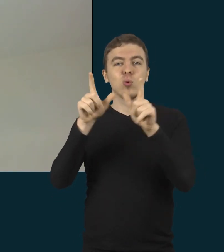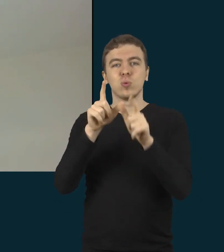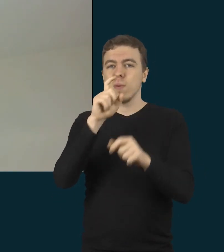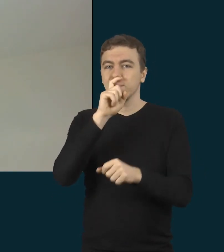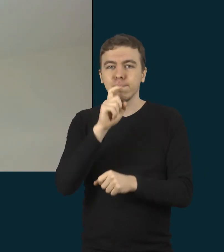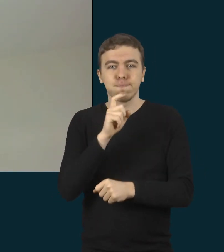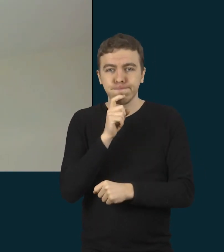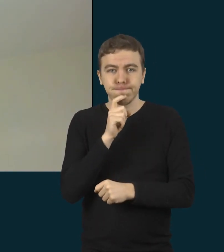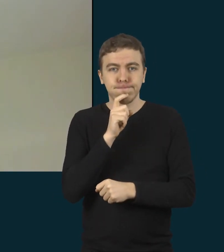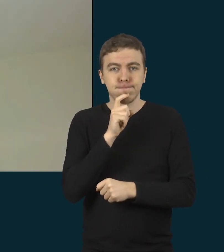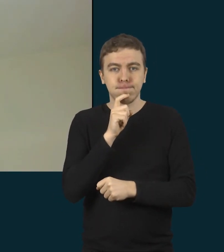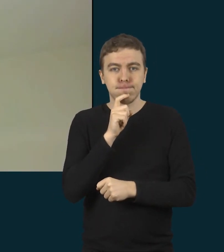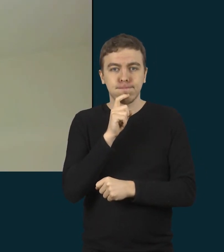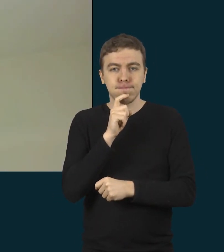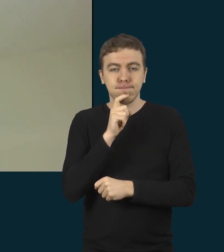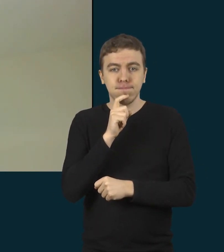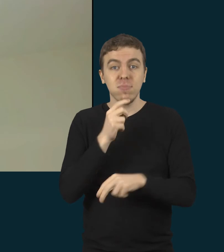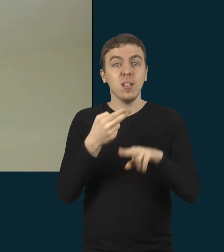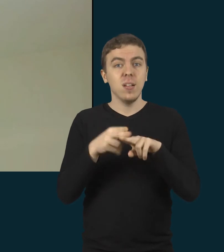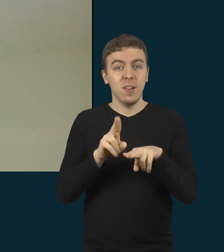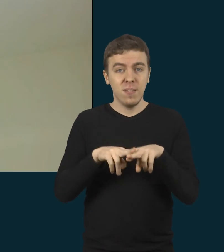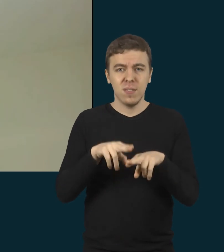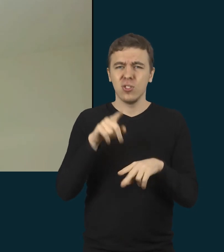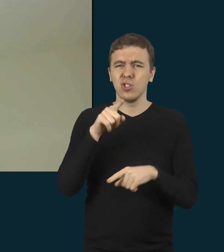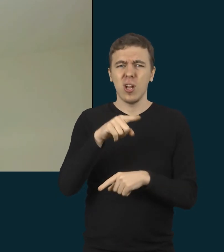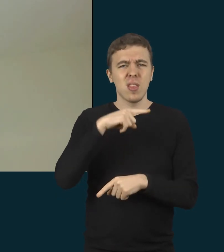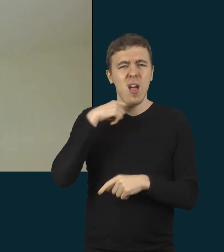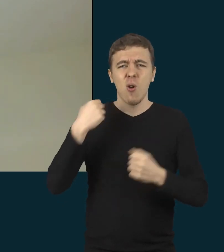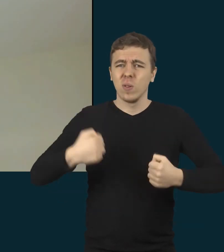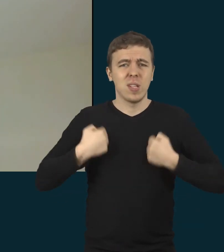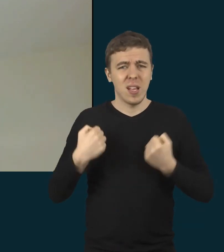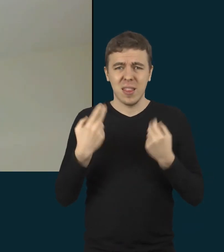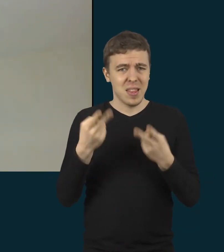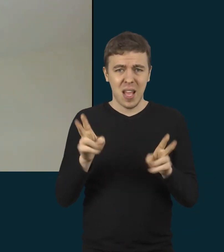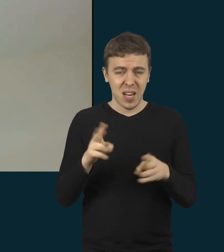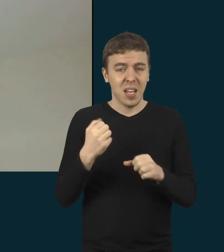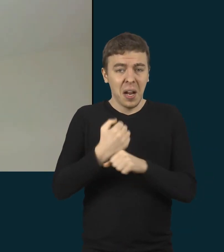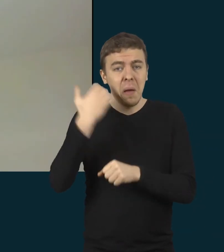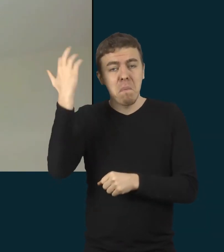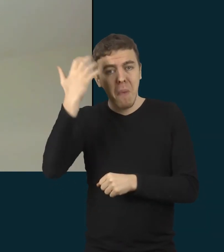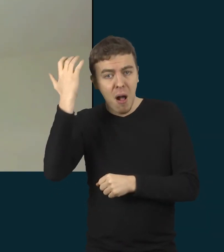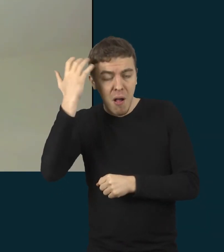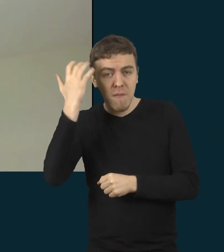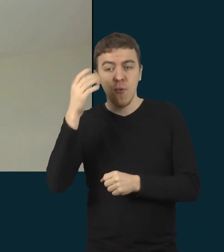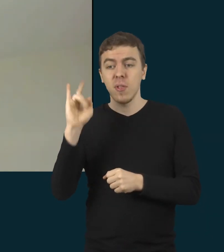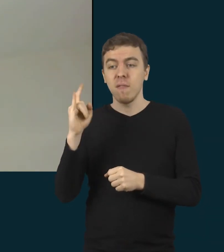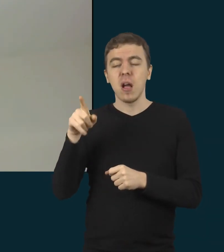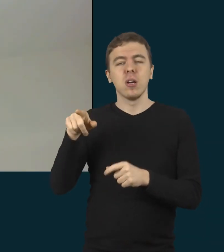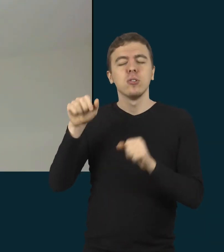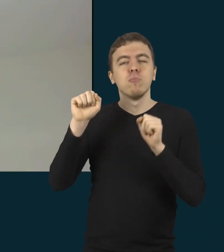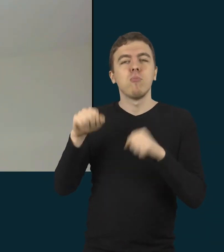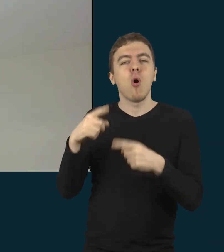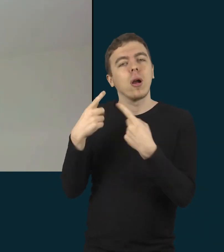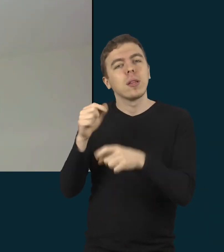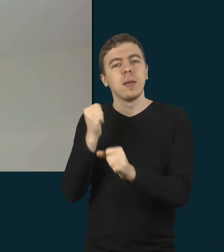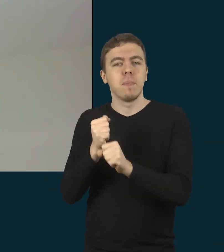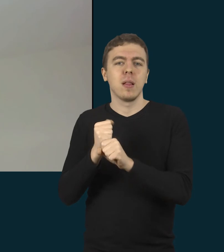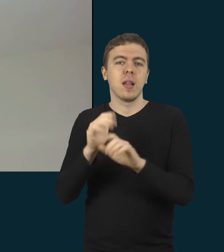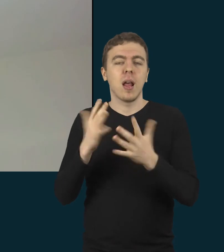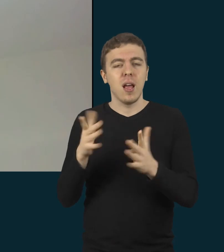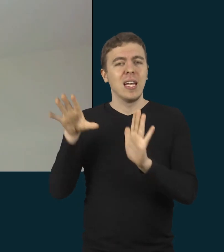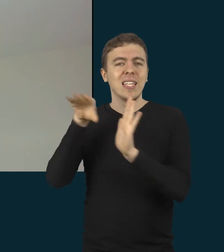tiesiog tai nėra labai didelė investicija pagalvoti, kokiu būdu vaikas gali atsiskaityti arba